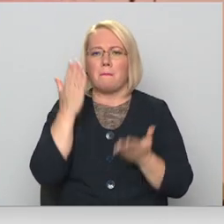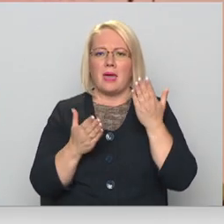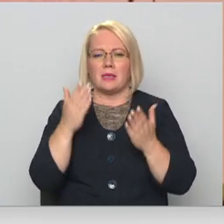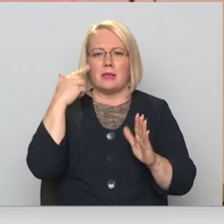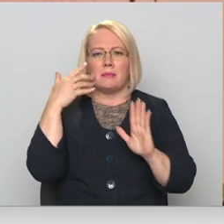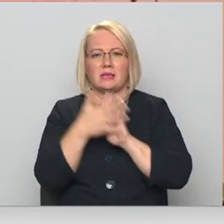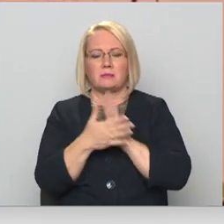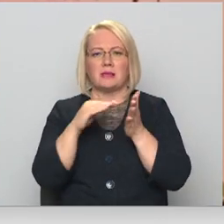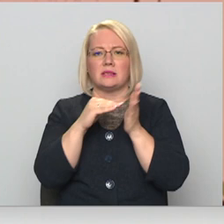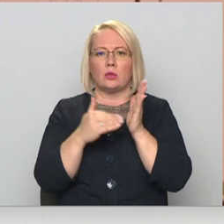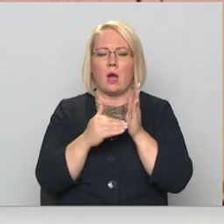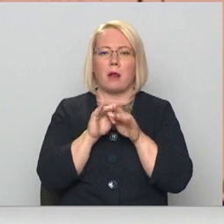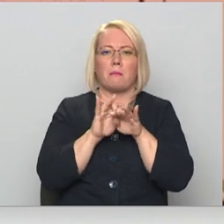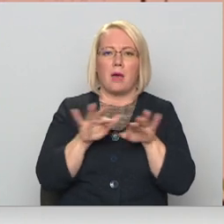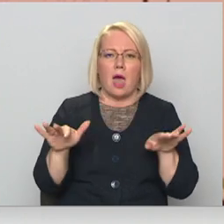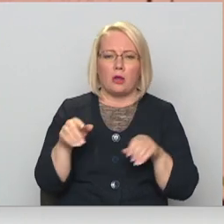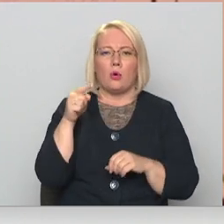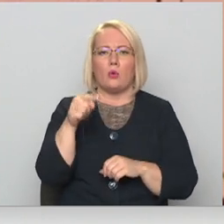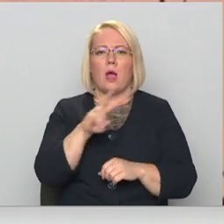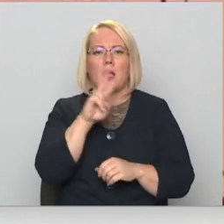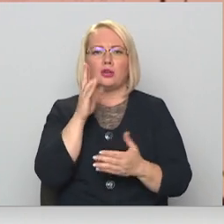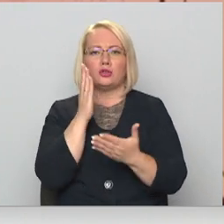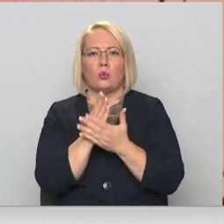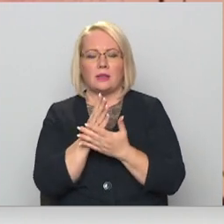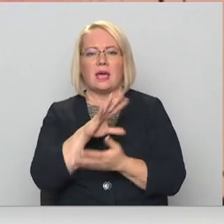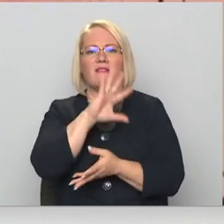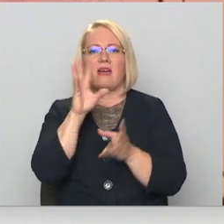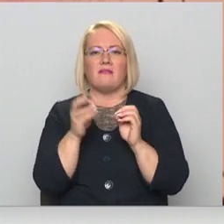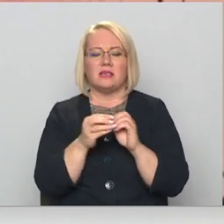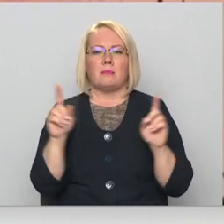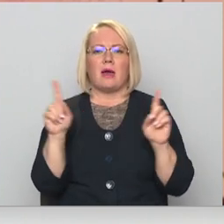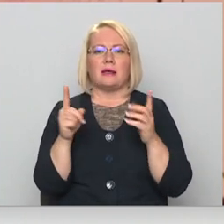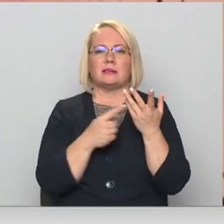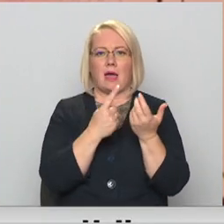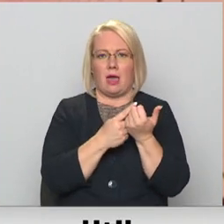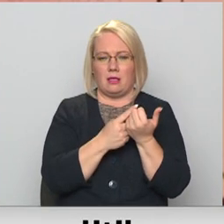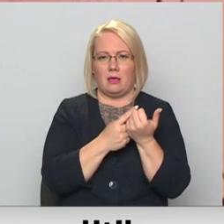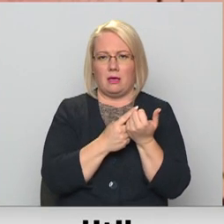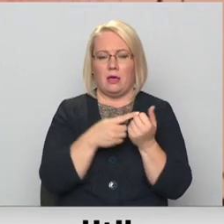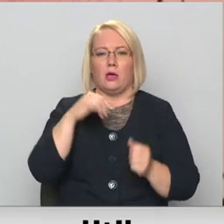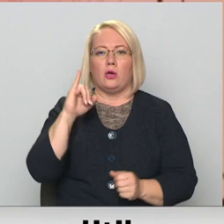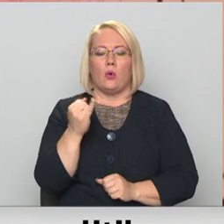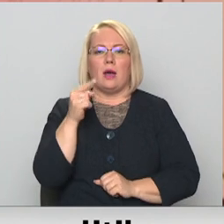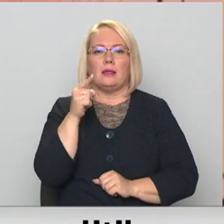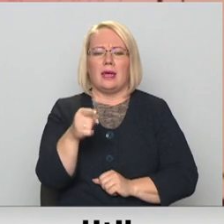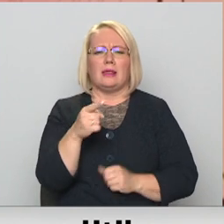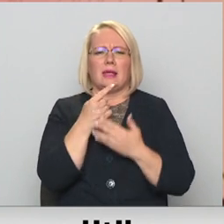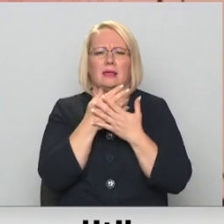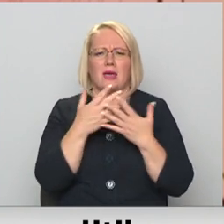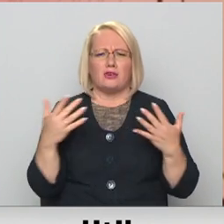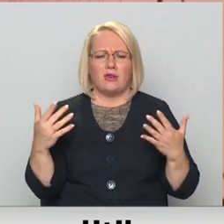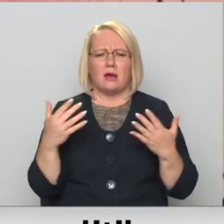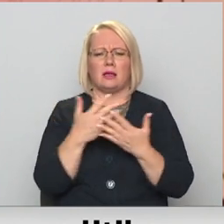situāciju ap bērnu, ap to, kas ar viņu notiek, vai mums vispār ir cipari un skaidri, jo tie ir tik dažādi.